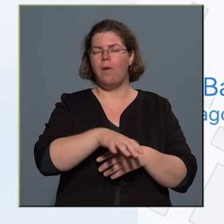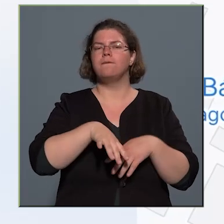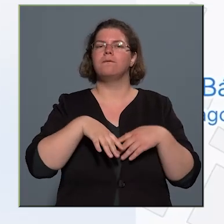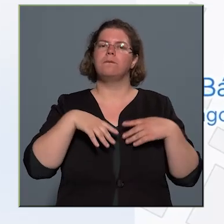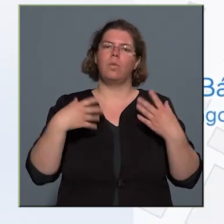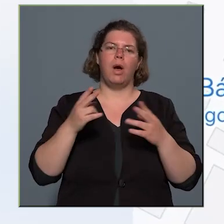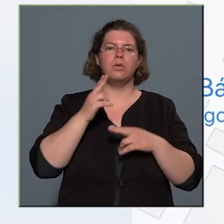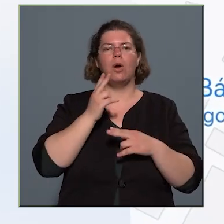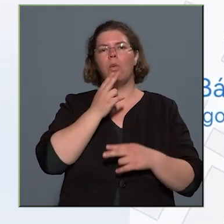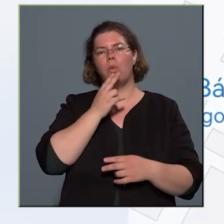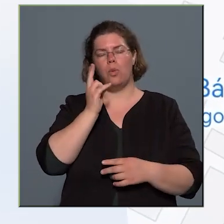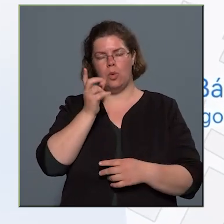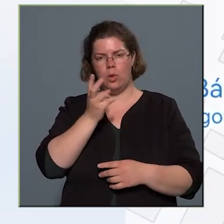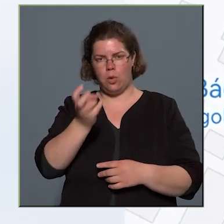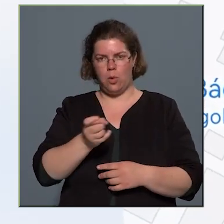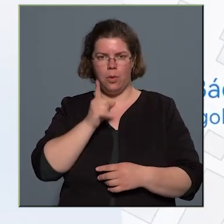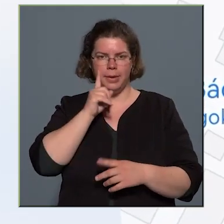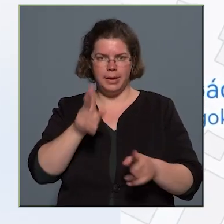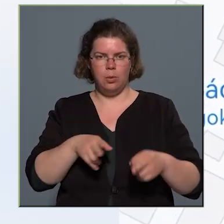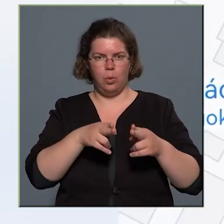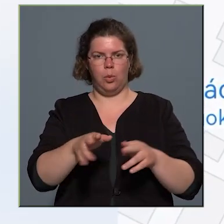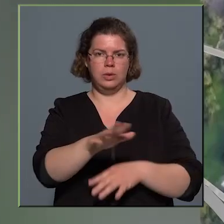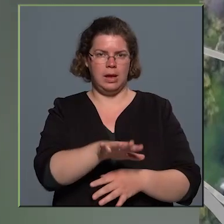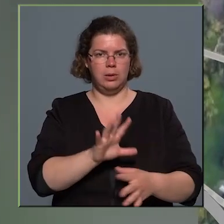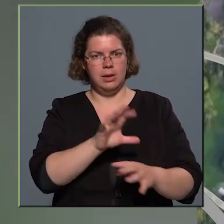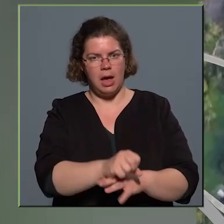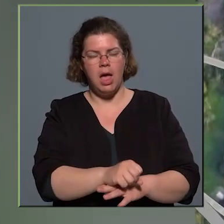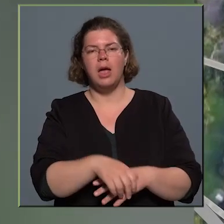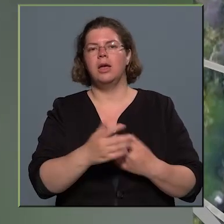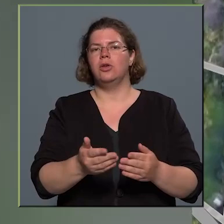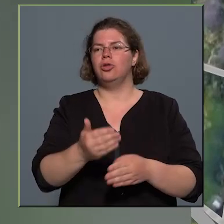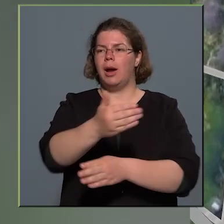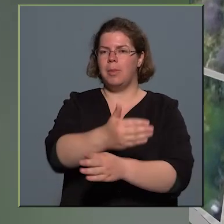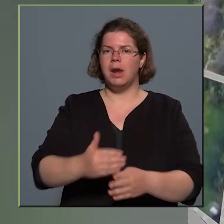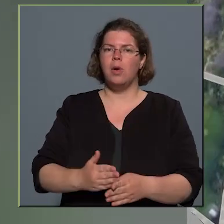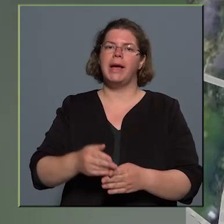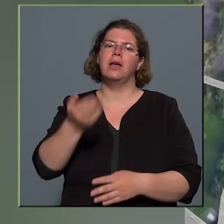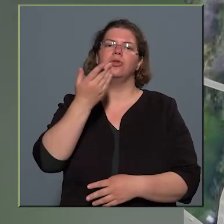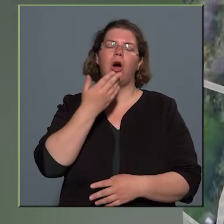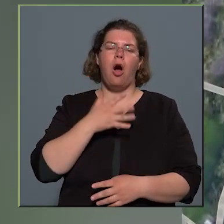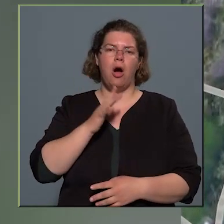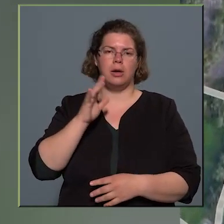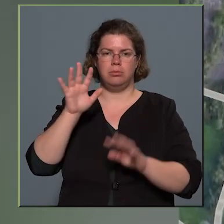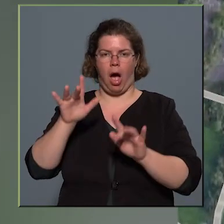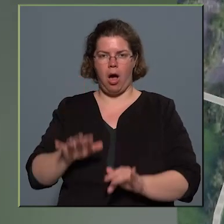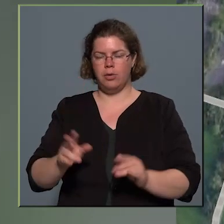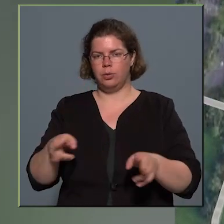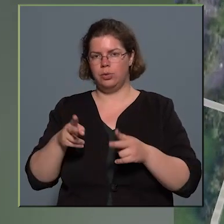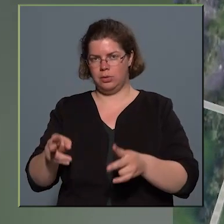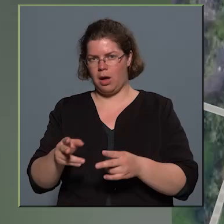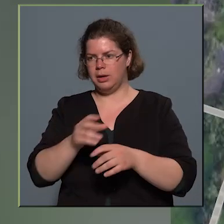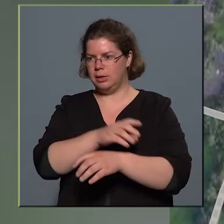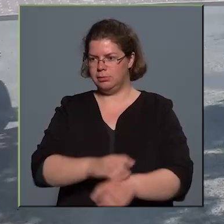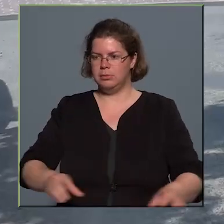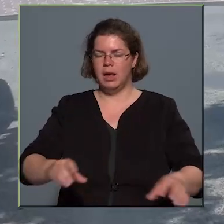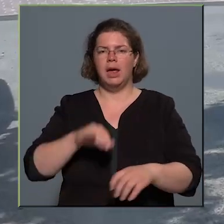ülőjú út területe, illetve a rámerüleges Harmat utcai tengely, amely gyakorlatilag utána